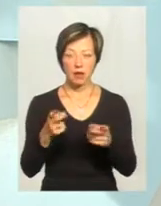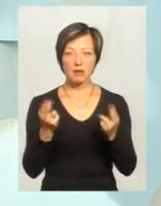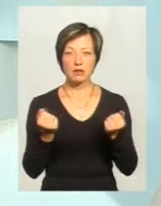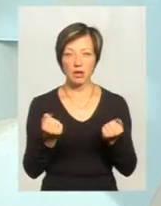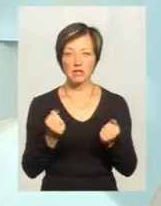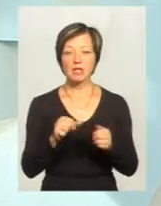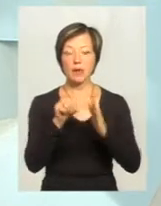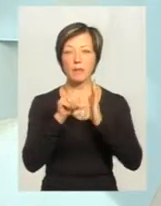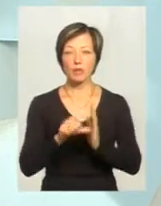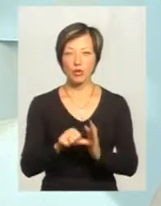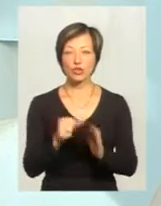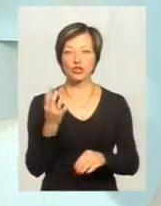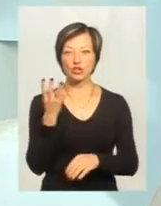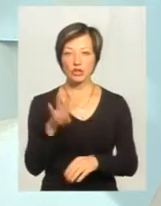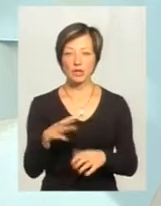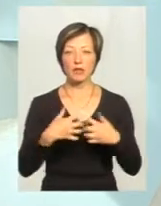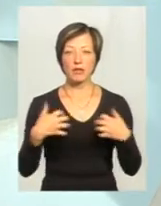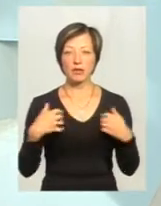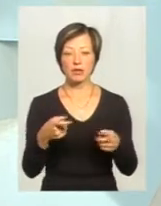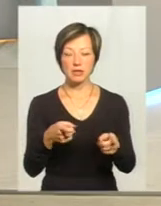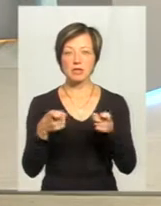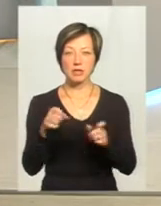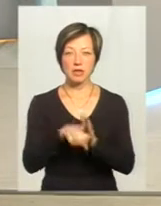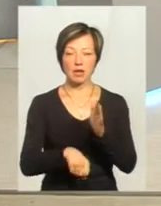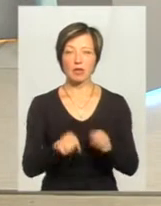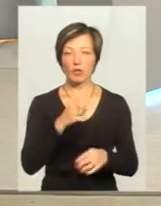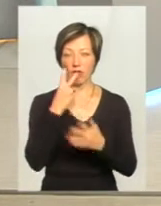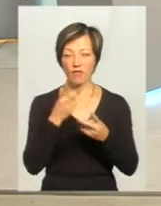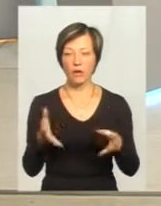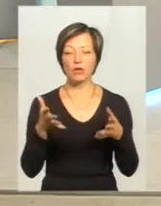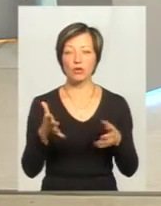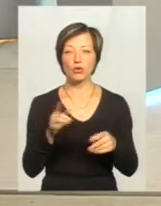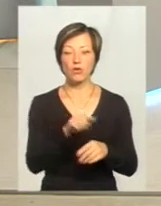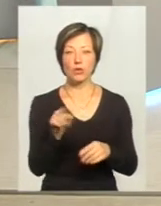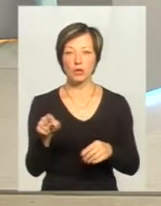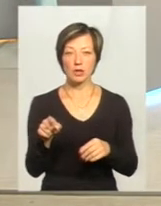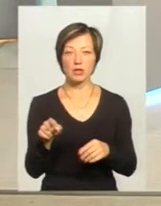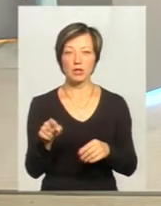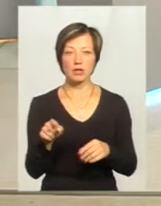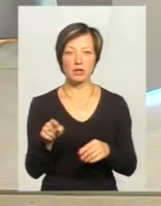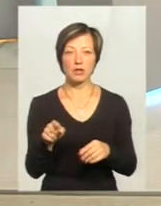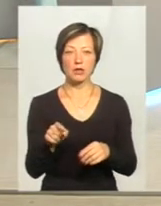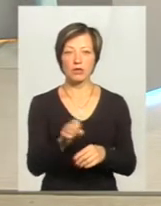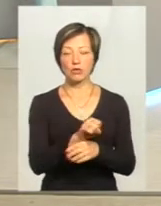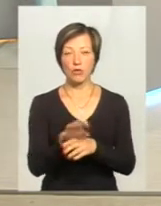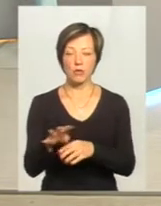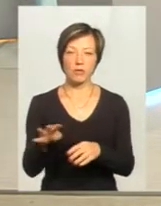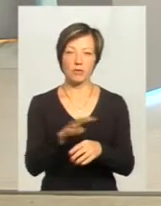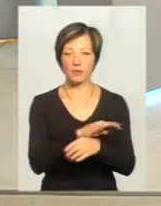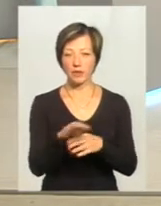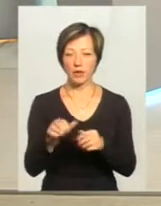Так, за півроку чотири тварини було застрелено. Причому явно було видно, що по ним пропустили дробь, чи там це були якісь